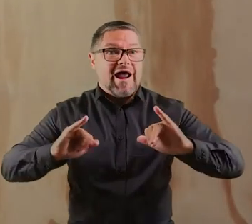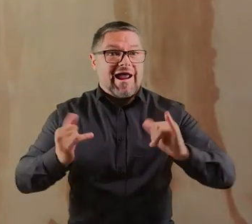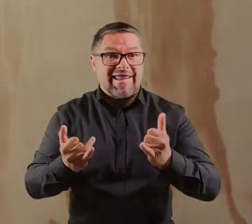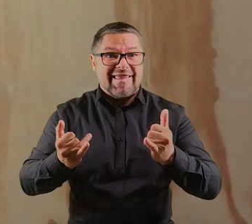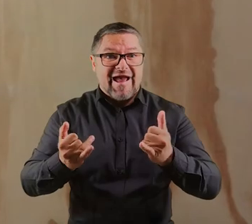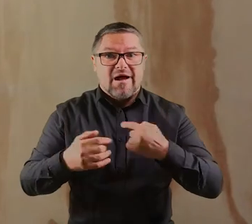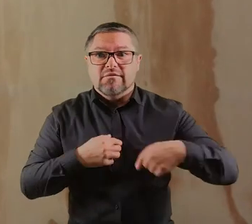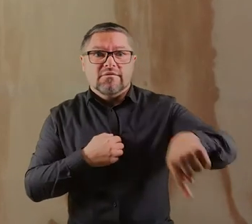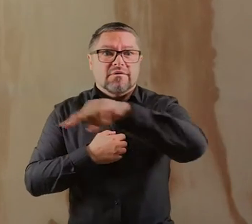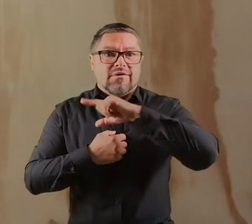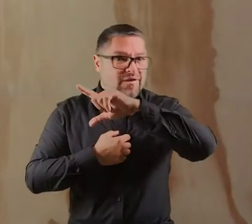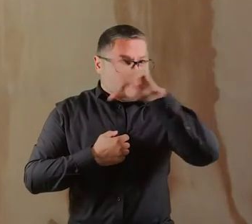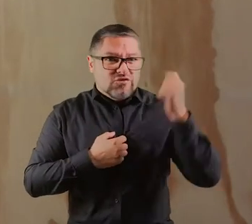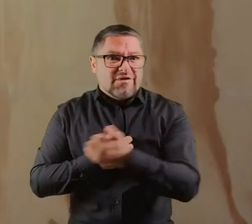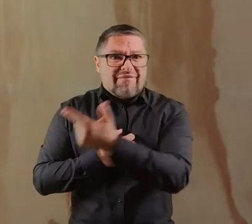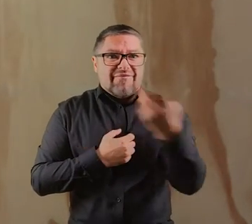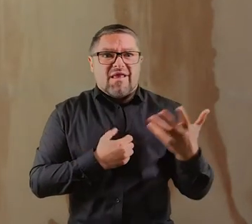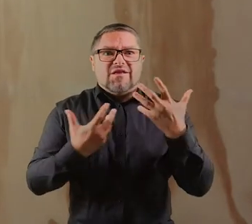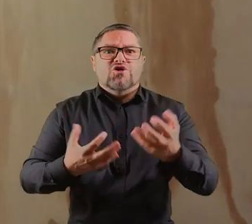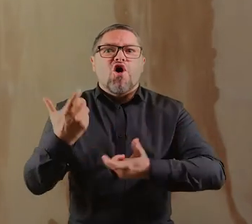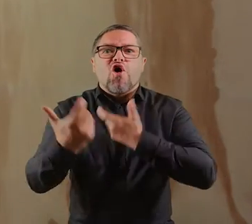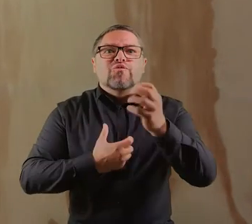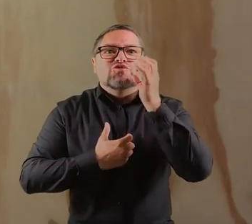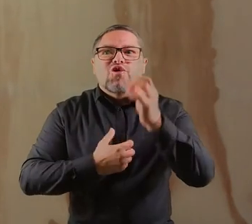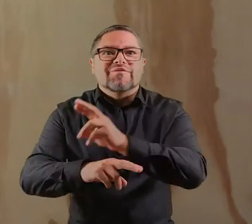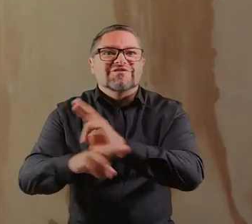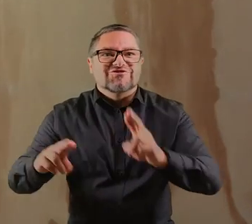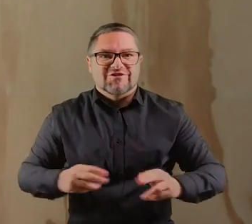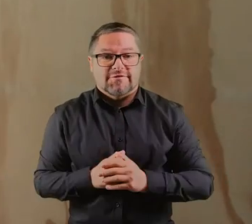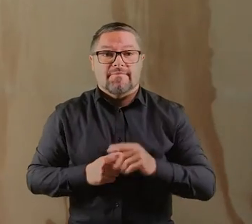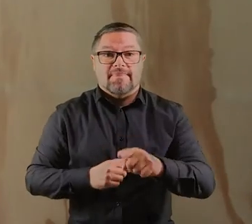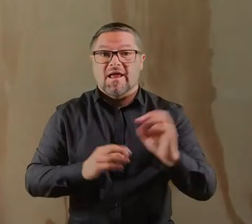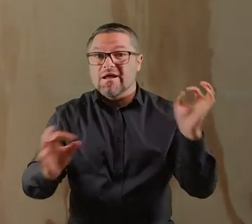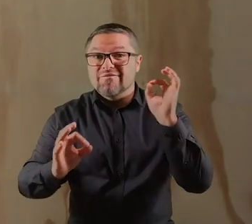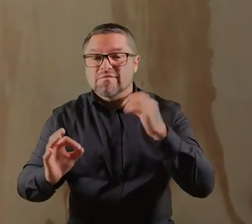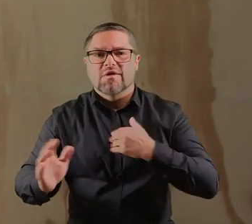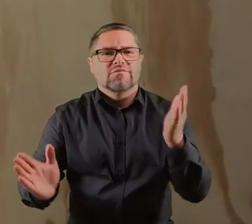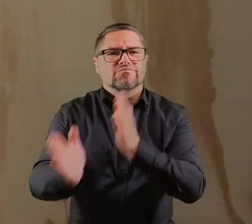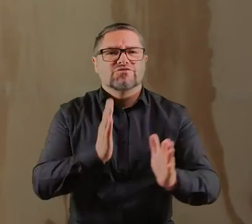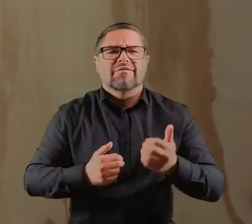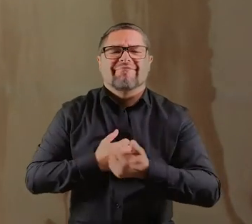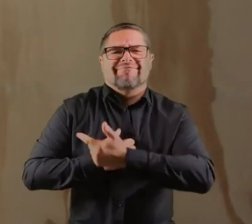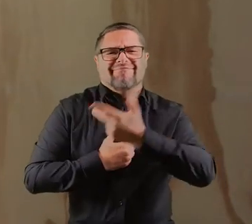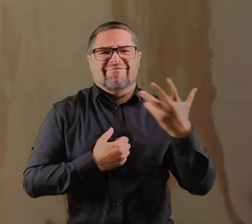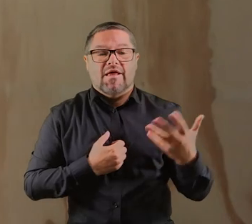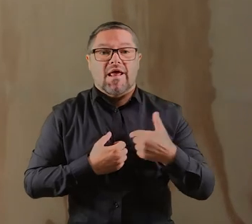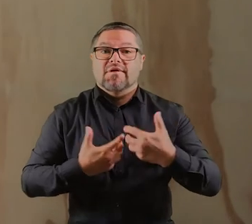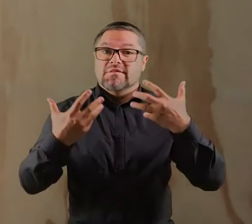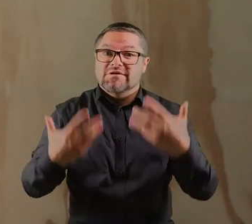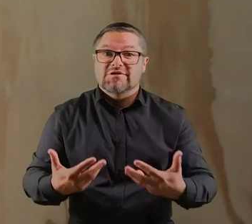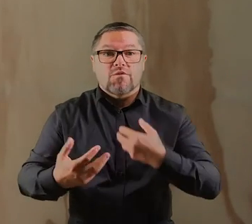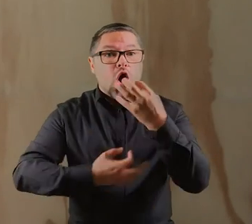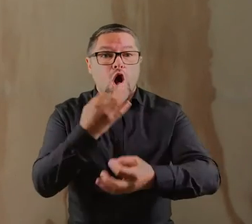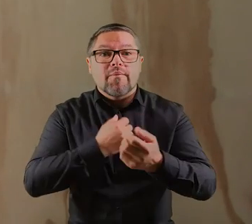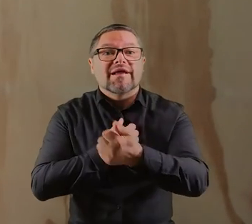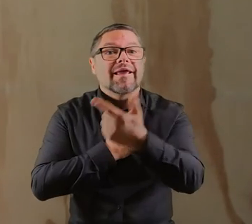pokazywać po prostu, jak dookoła nas jest wiele osób, które chcą robić dobre. Tego typu akcji przygotowaliśmy już naprawdę wiele, natomiast